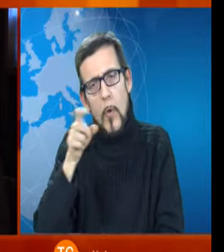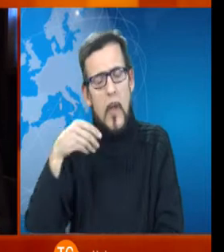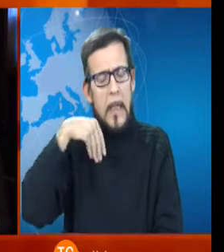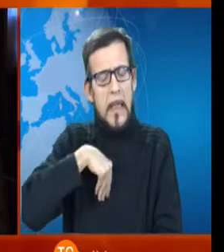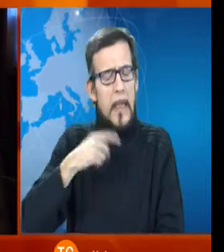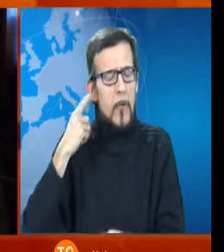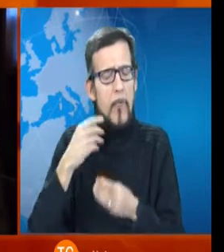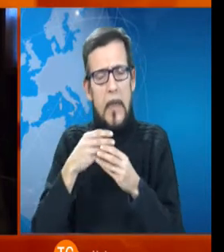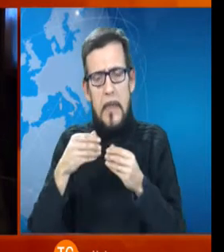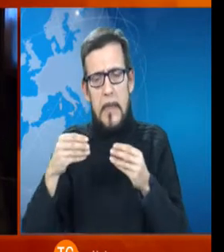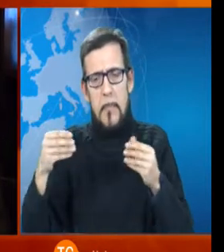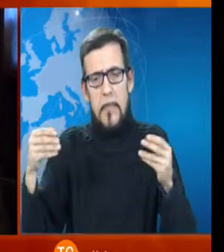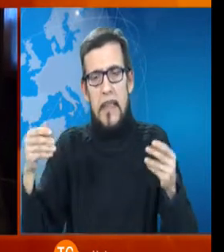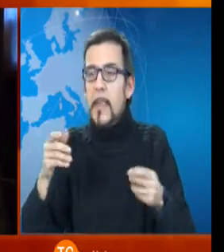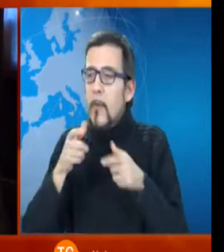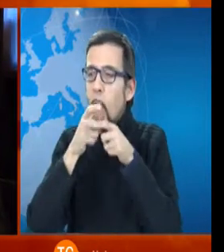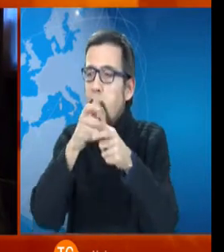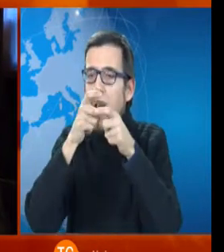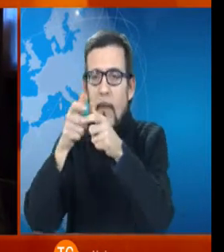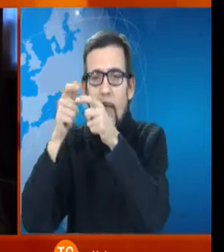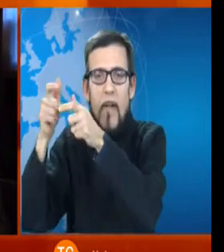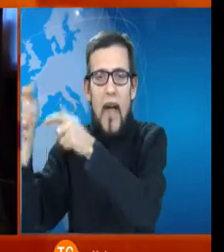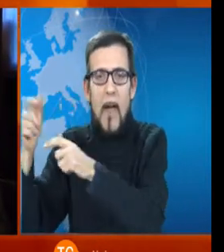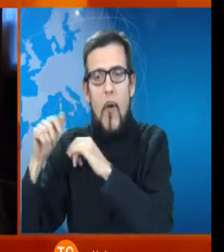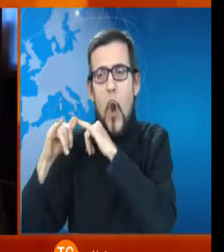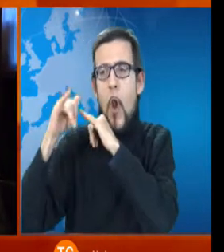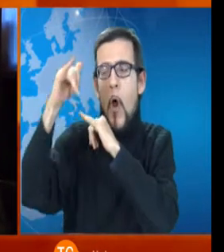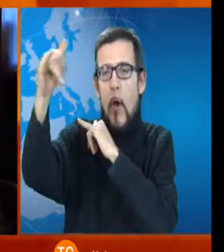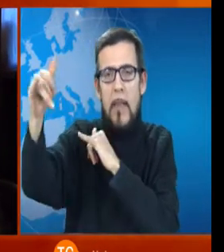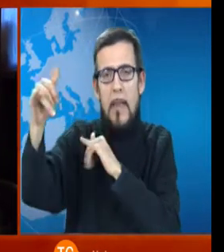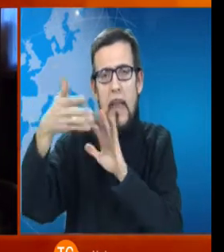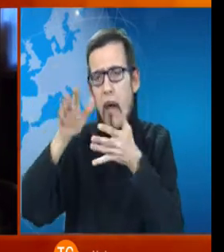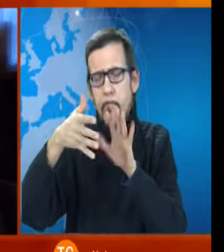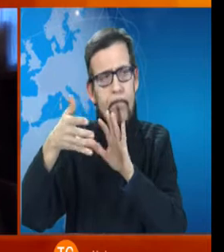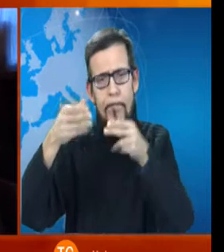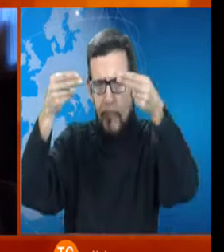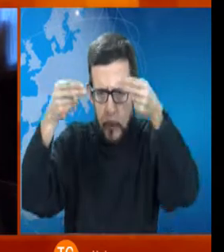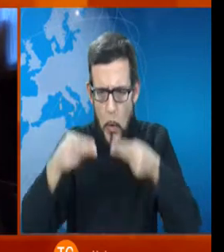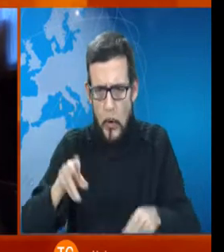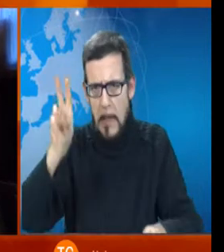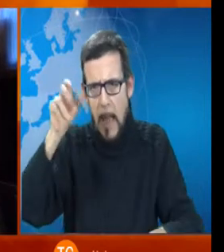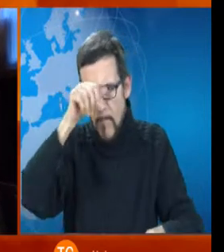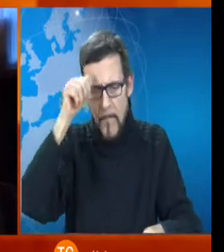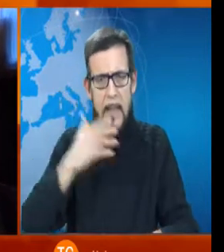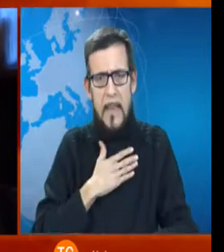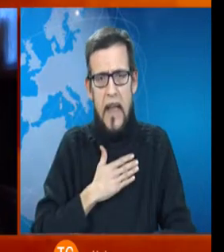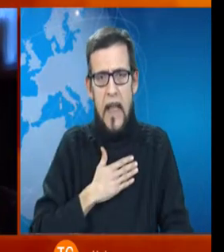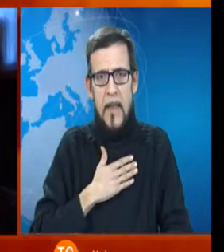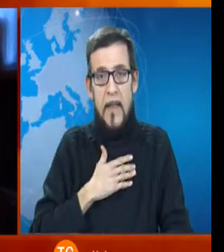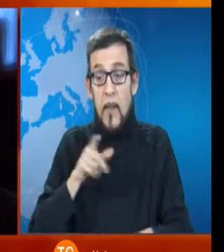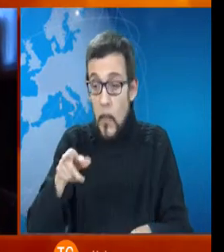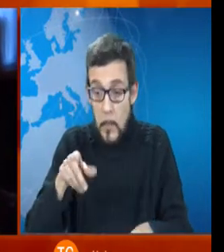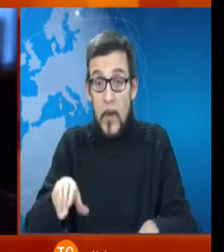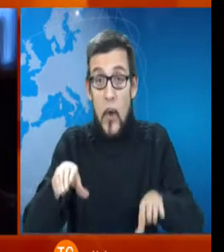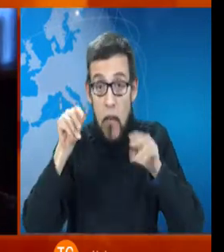viaggiatore che lo porterà lontano dalla sua città per circa 20 anni. Qui inizia la vera storia di Stefano Cardo